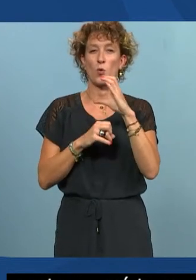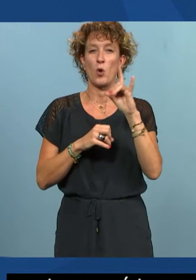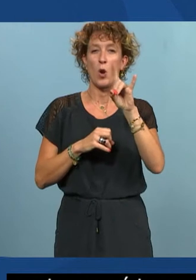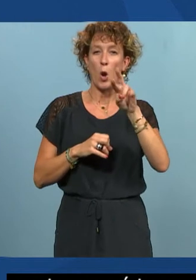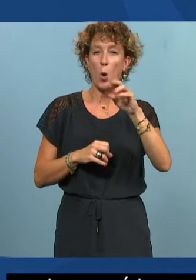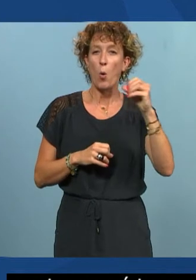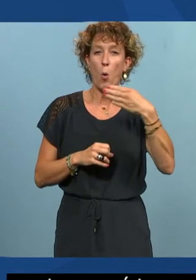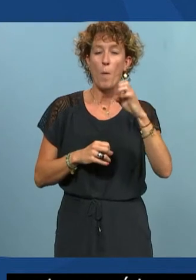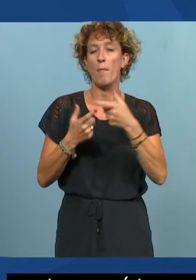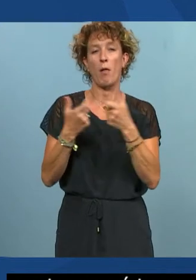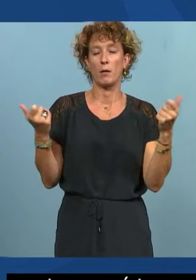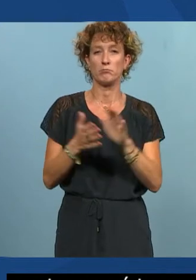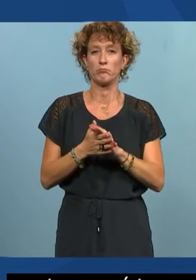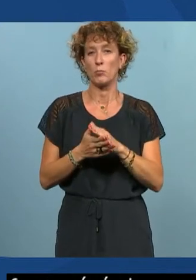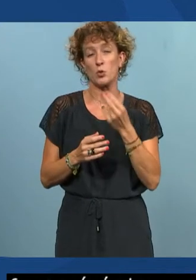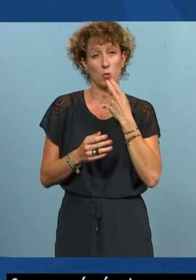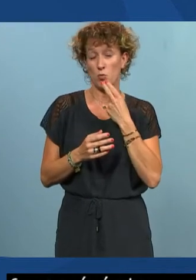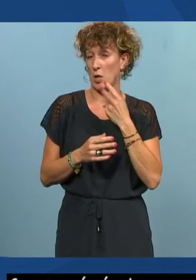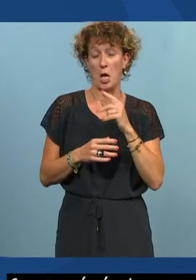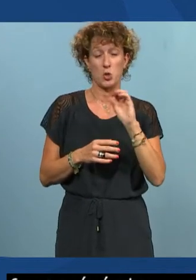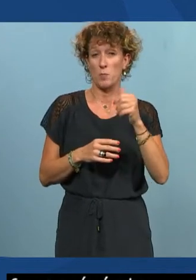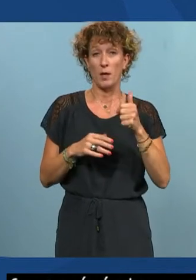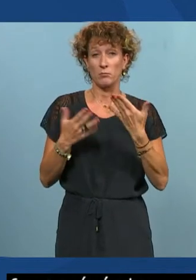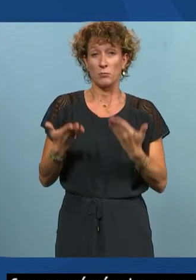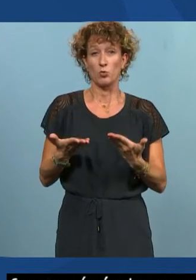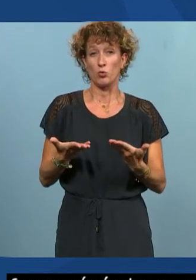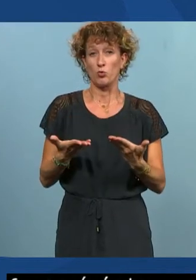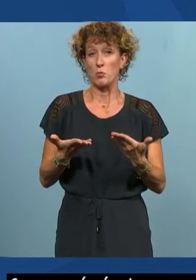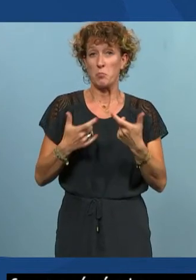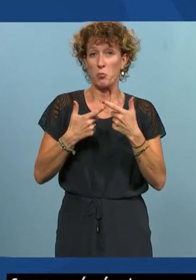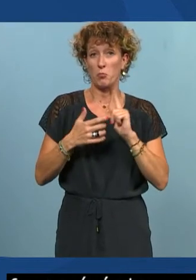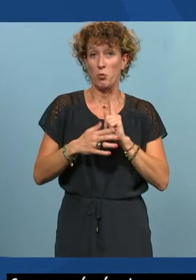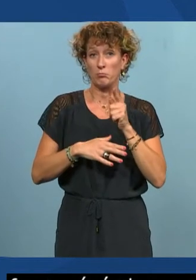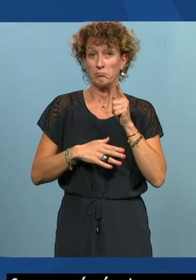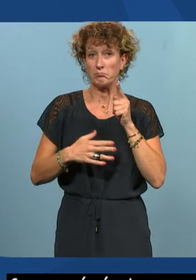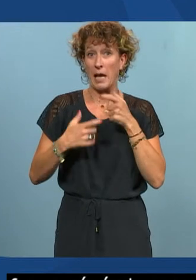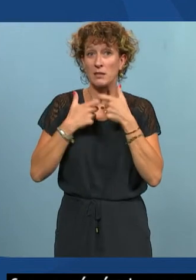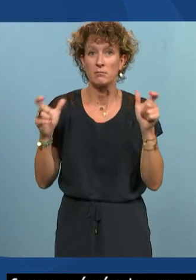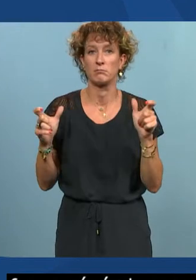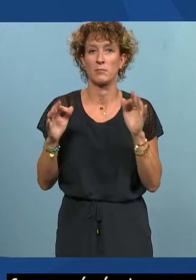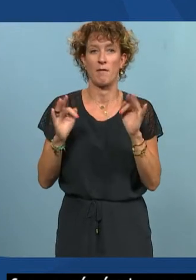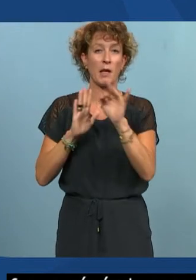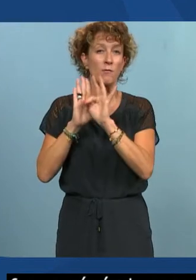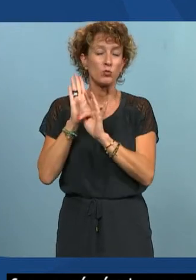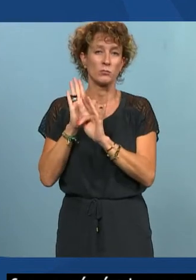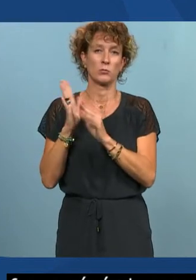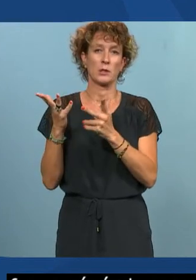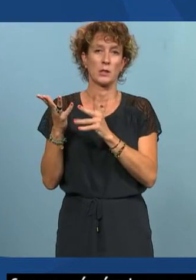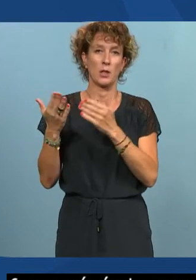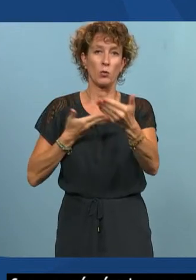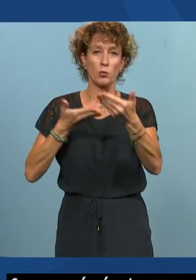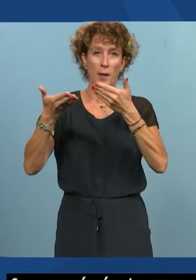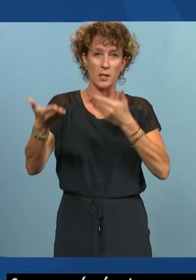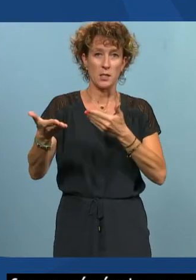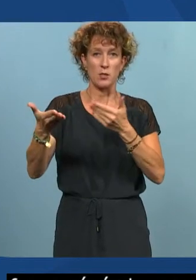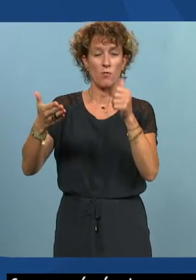C'est aujourd'hui l'usage majoritaire du numérique pour accéder à des fonctionnalités. Et en contrepartie, on va les afficher